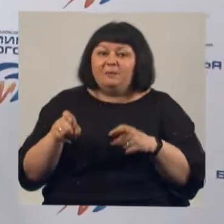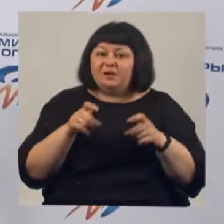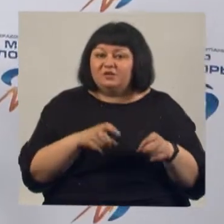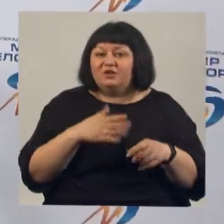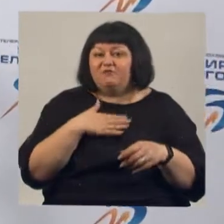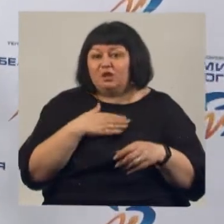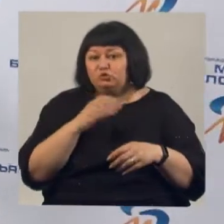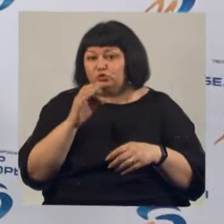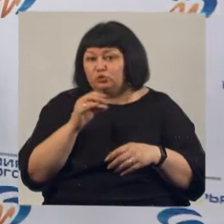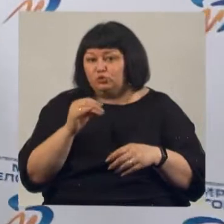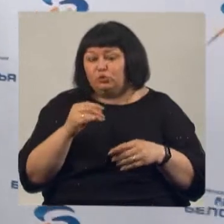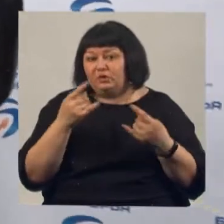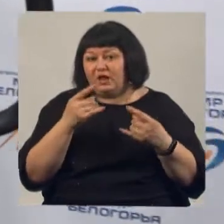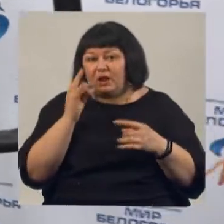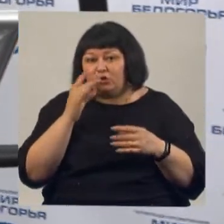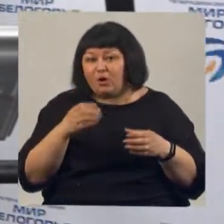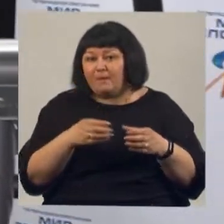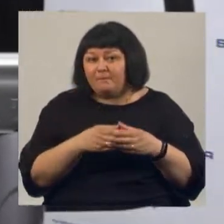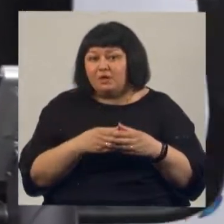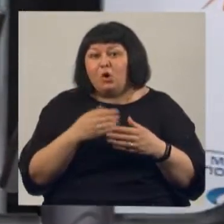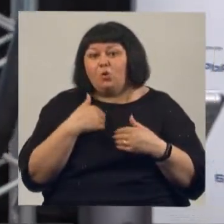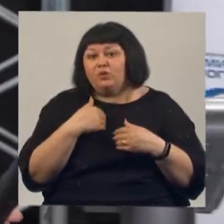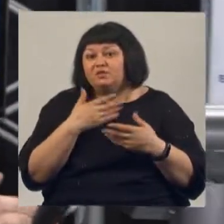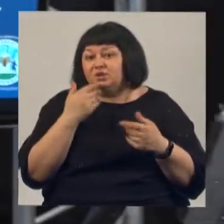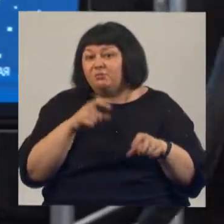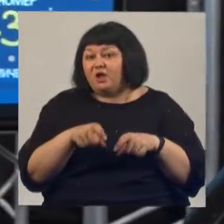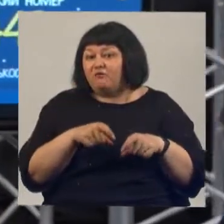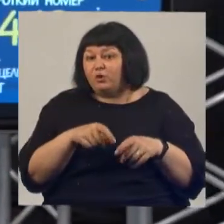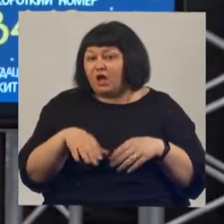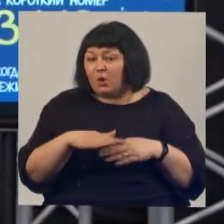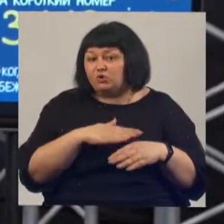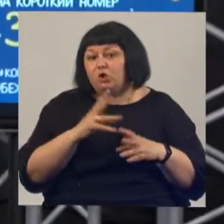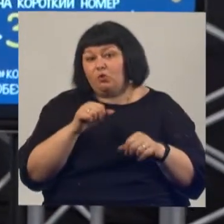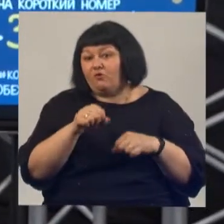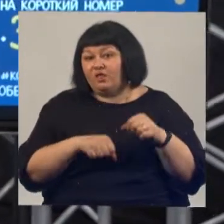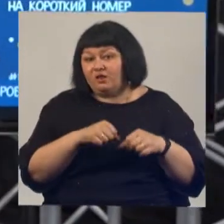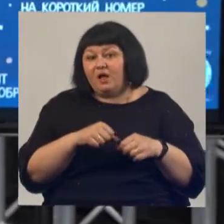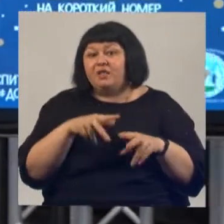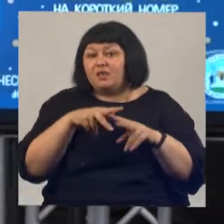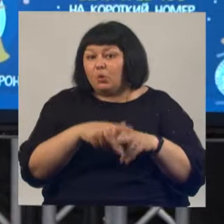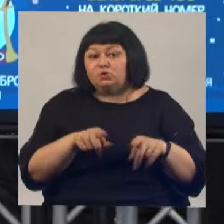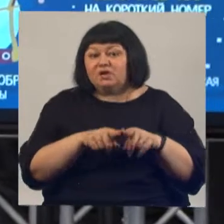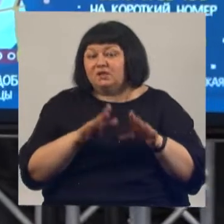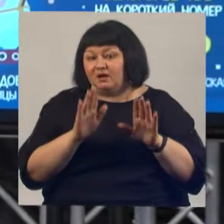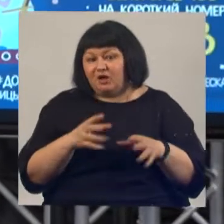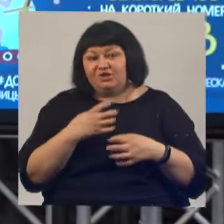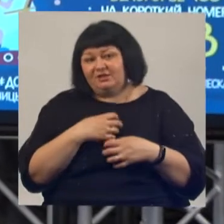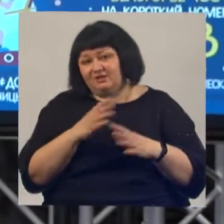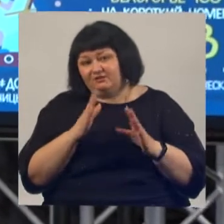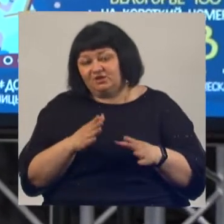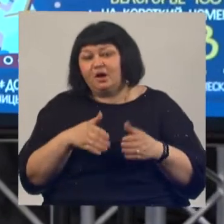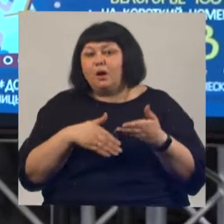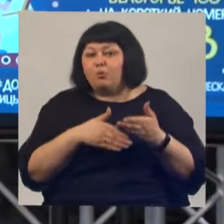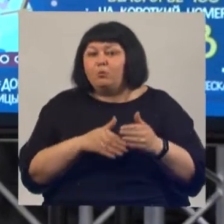телерадиокомпании. Правда, у нас вместо беговой дорожки вот такой велотренажер. Но это совершенно не важно, нагрузка та же. А самое главное, это